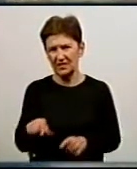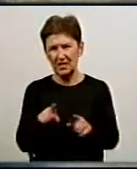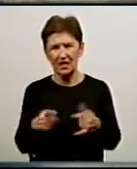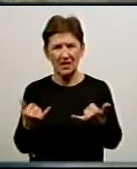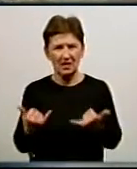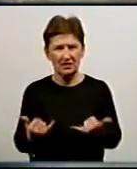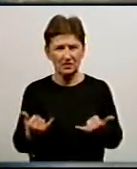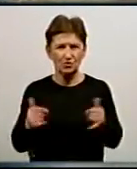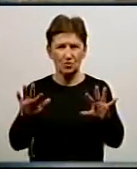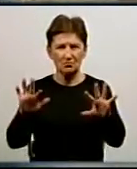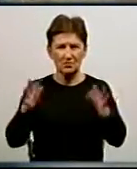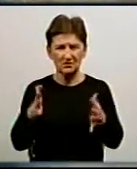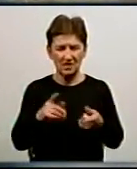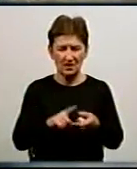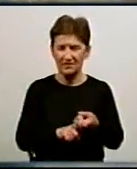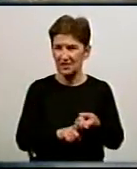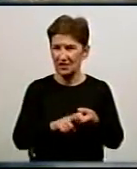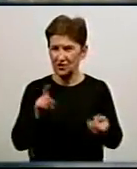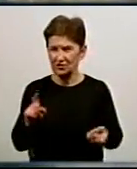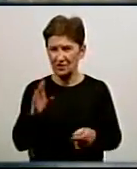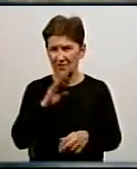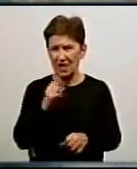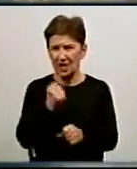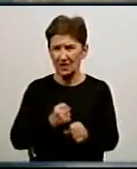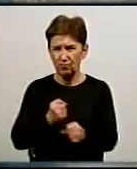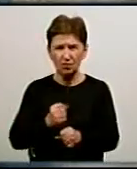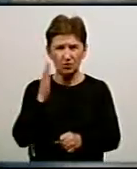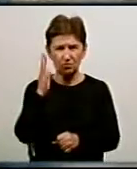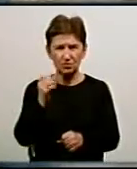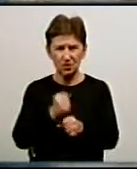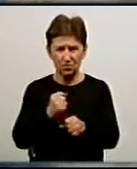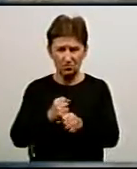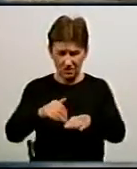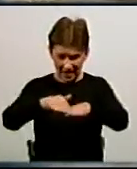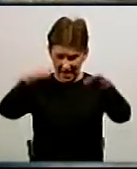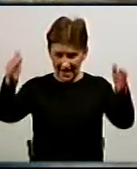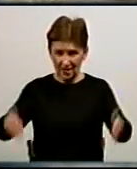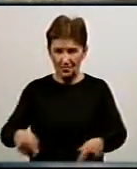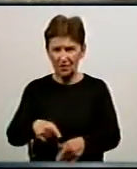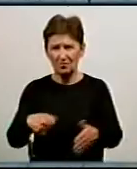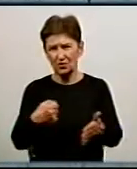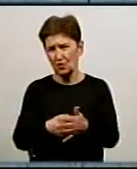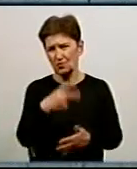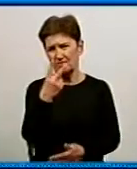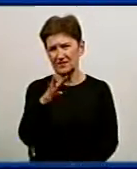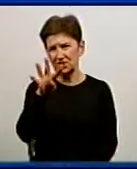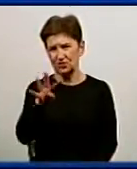момент відключена дільниця водоводу. Роботи відбуватимуться у камері попередньо до 24.00.